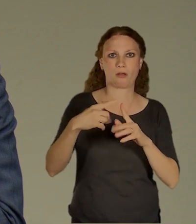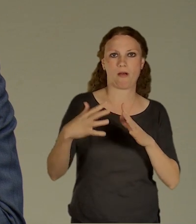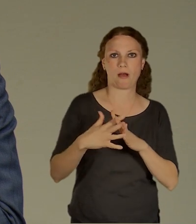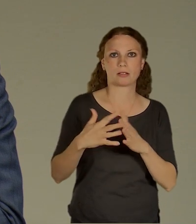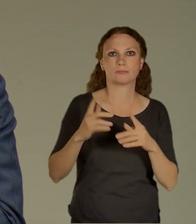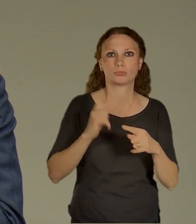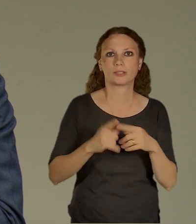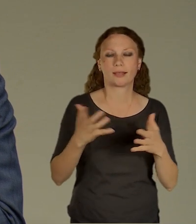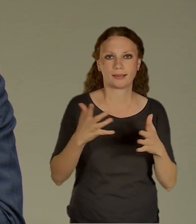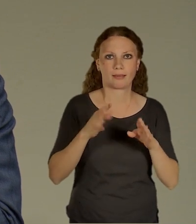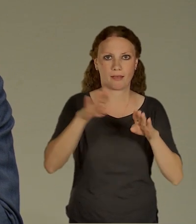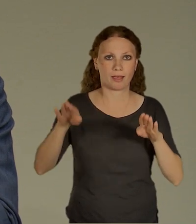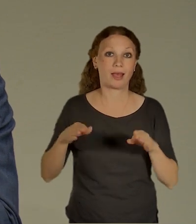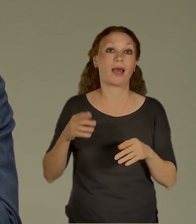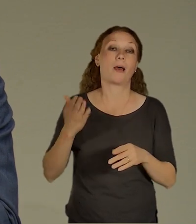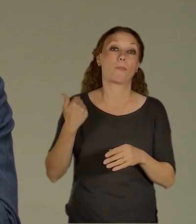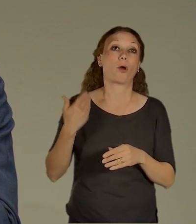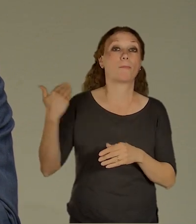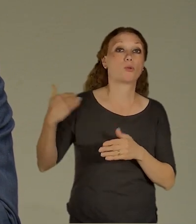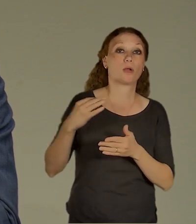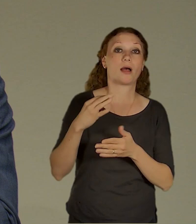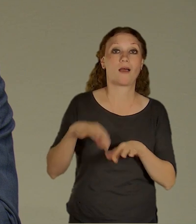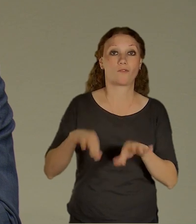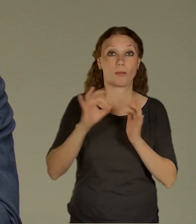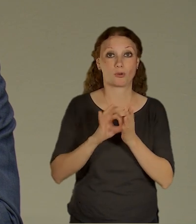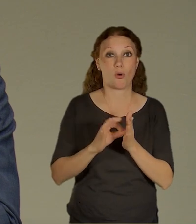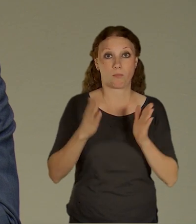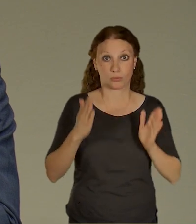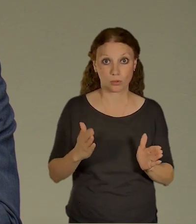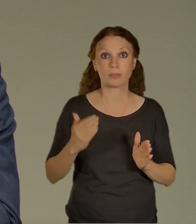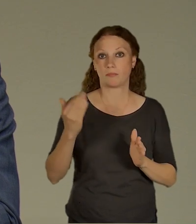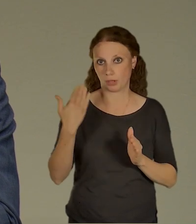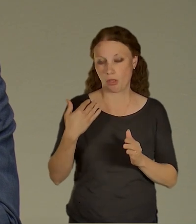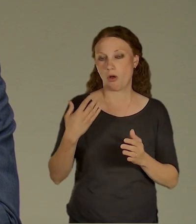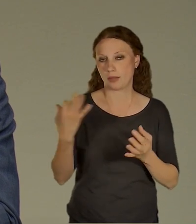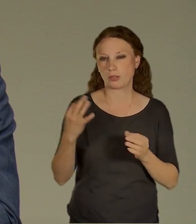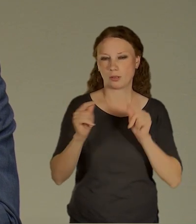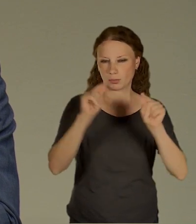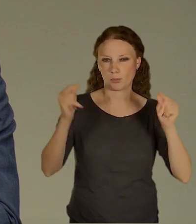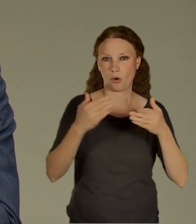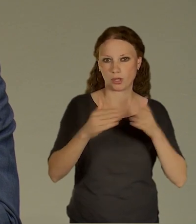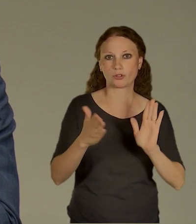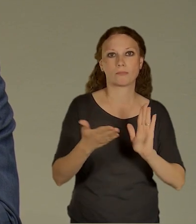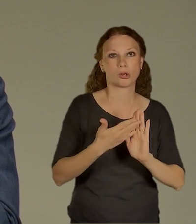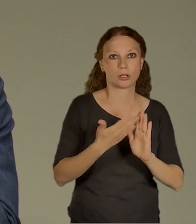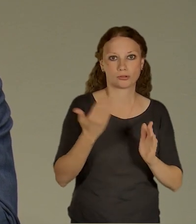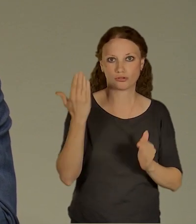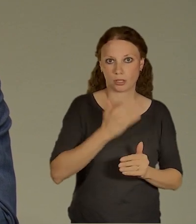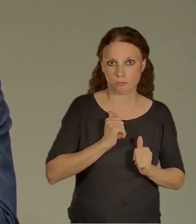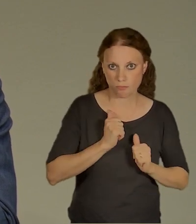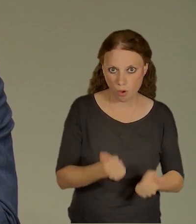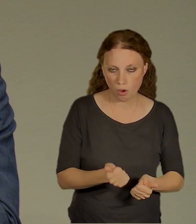R v minulém v levním období, otevřeli jsme třeba ten Černý most a podobně. Taky jsme prostřednictvím integrovaných